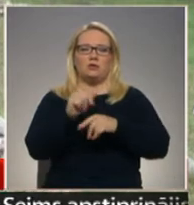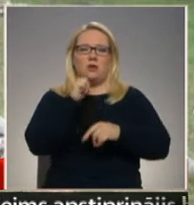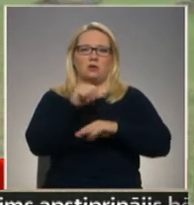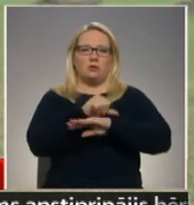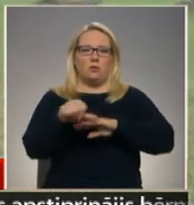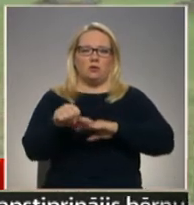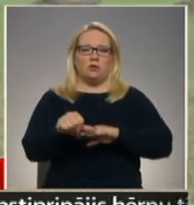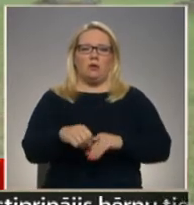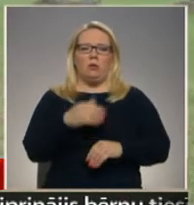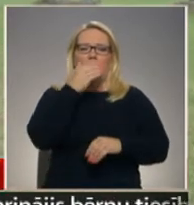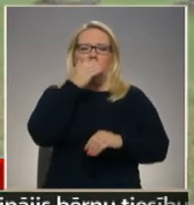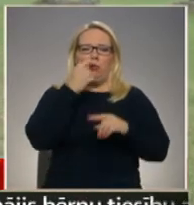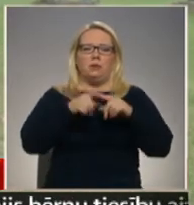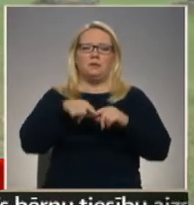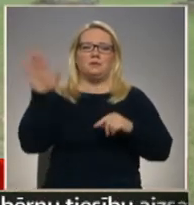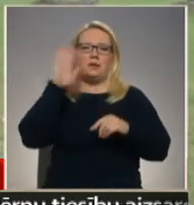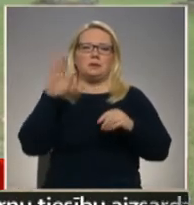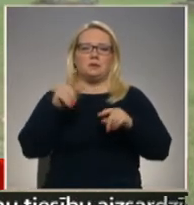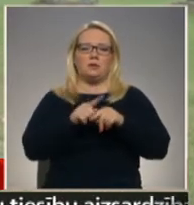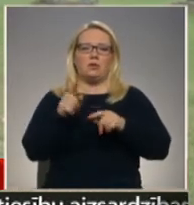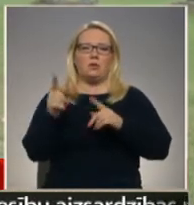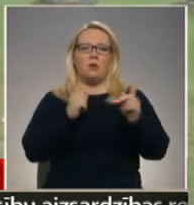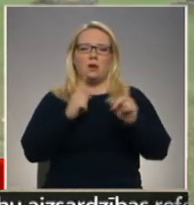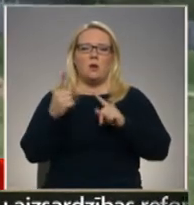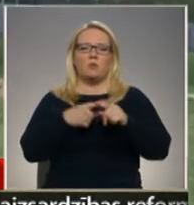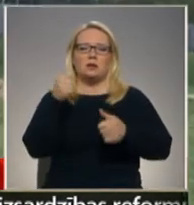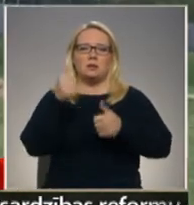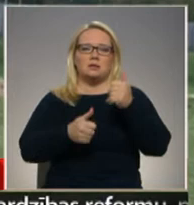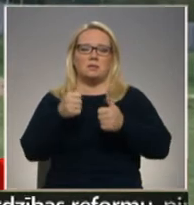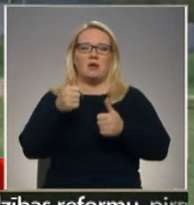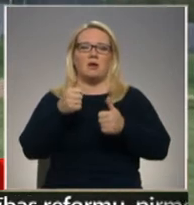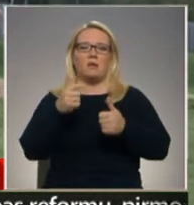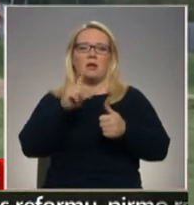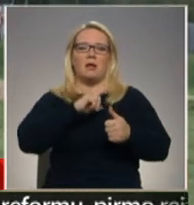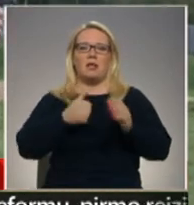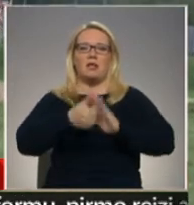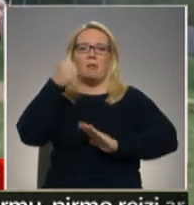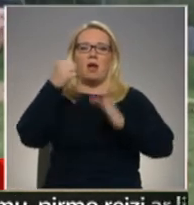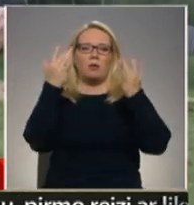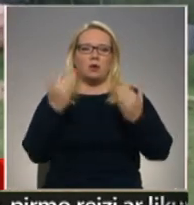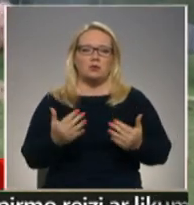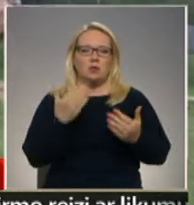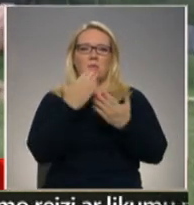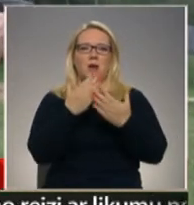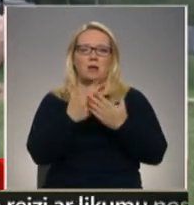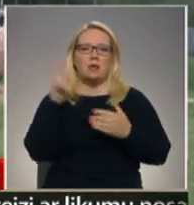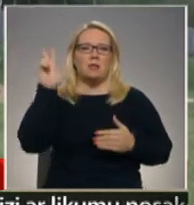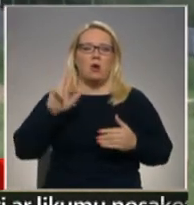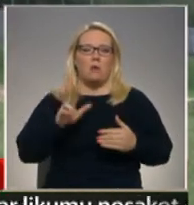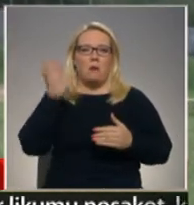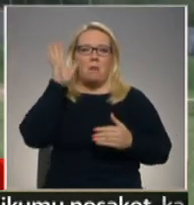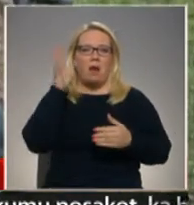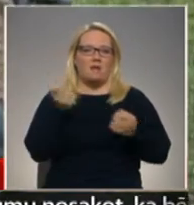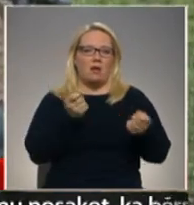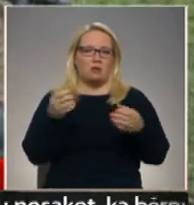robežas. Valsts robežas šejas 15. norīkojumas sacensībā sīvā konkurencē labāko rezultātu uzrādīja Daugavpils pārvaldes